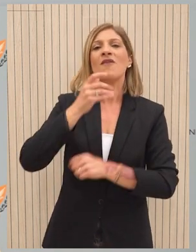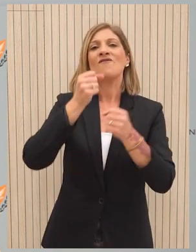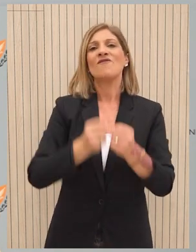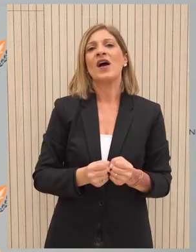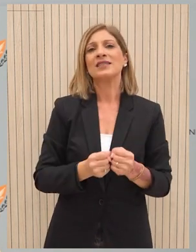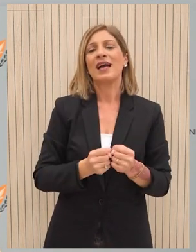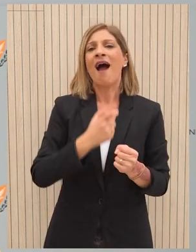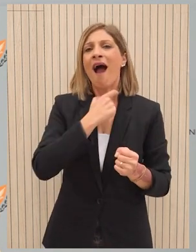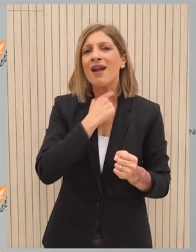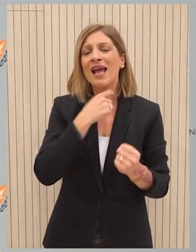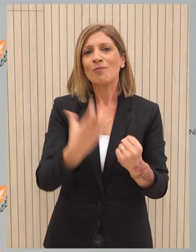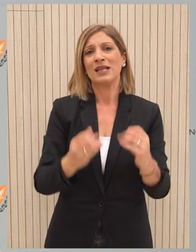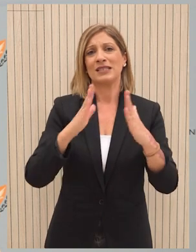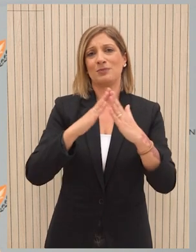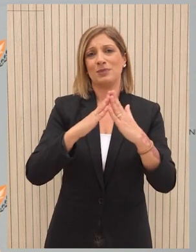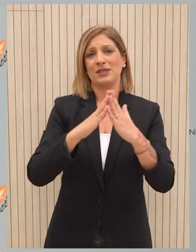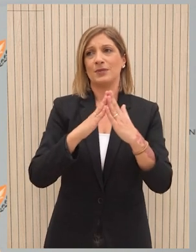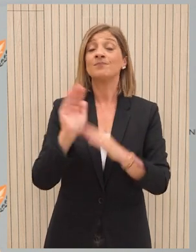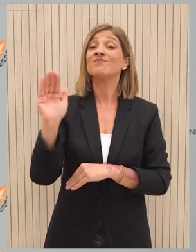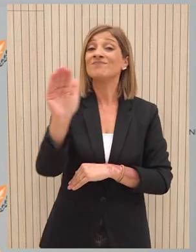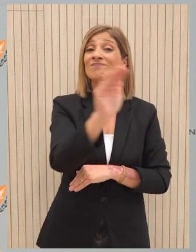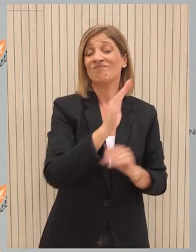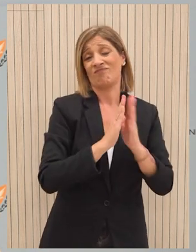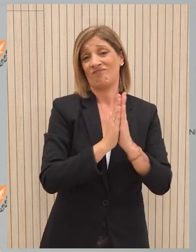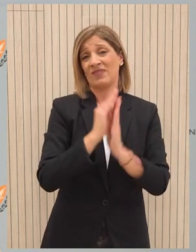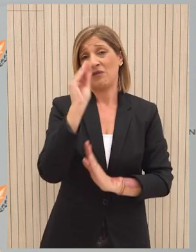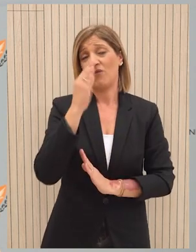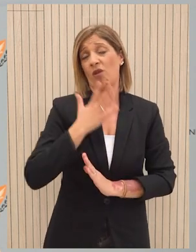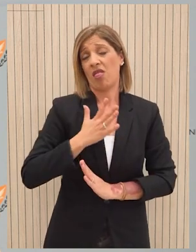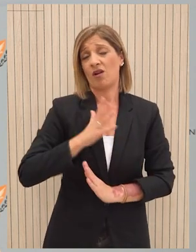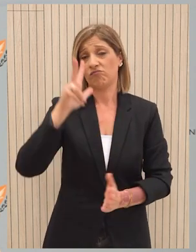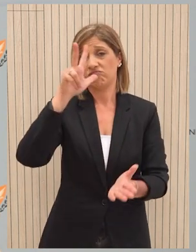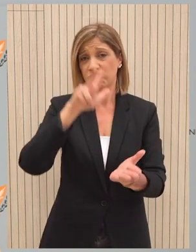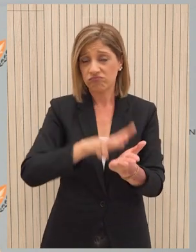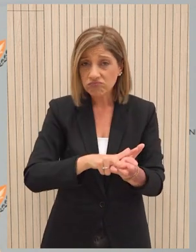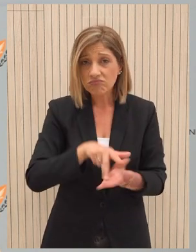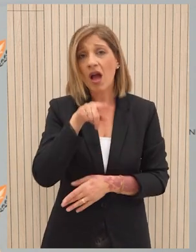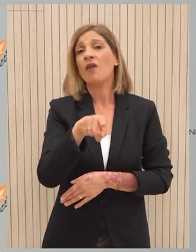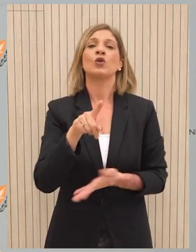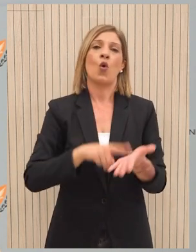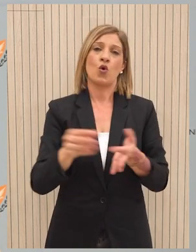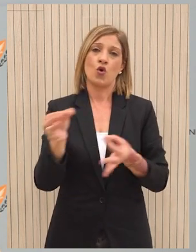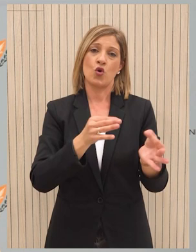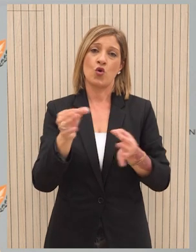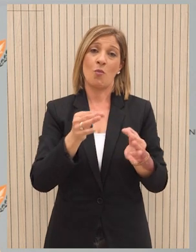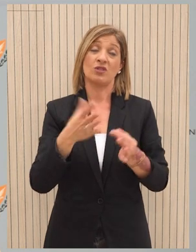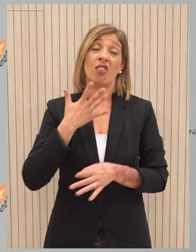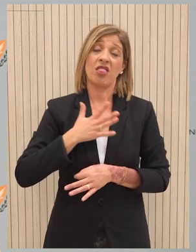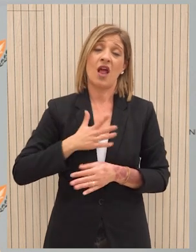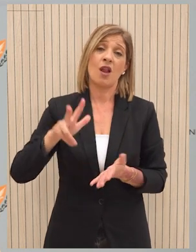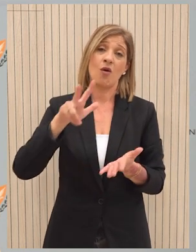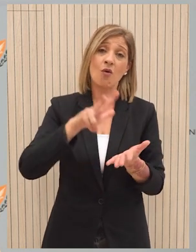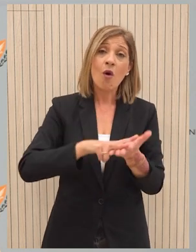για ένα νοικοκυριό προϊόντων. Καλούμε τη Βουλή των Αντιπροσώπων να εγκρίνουν το συντομότερο δυνατόν το σχετικό νομοσχέδιο για να δοθεί η δυνατότητα στους